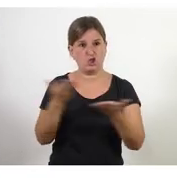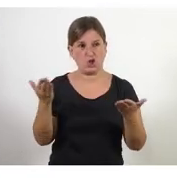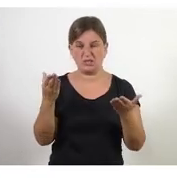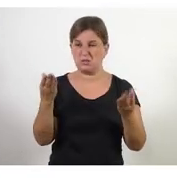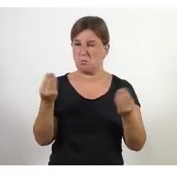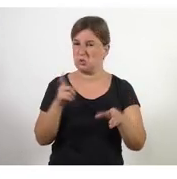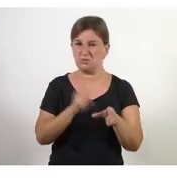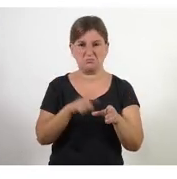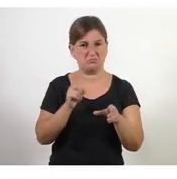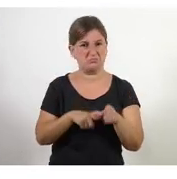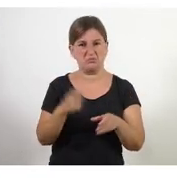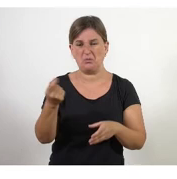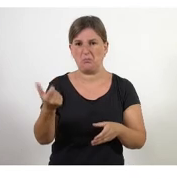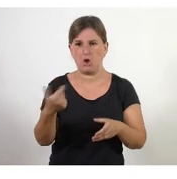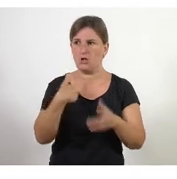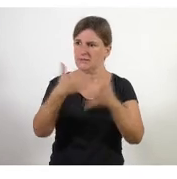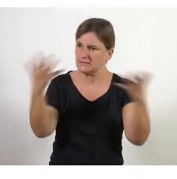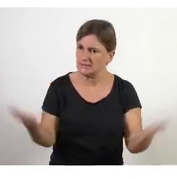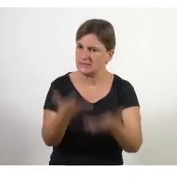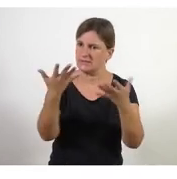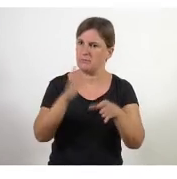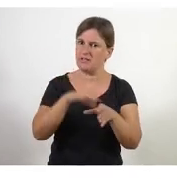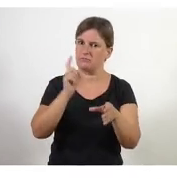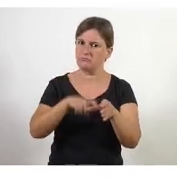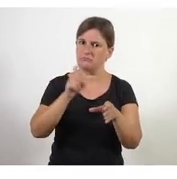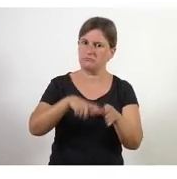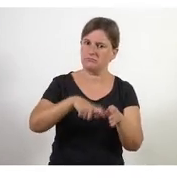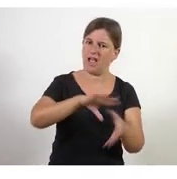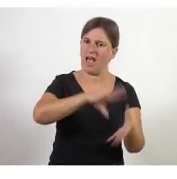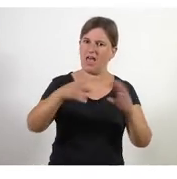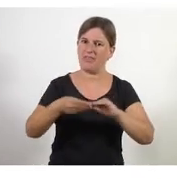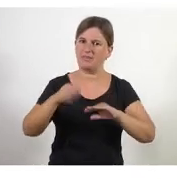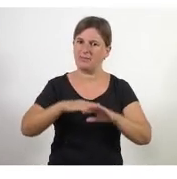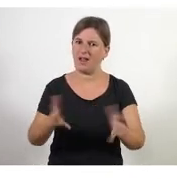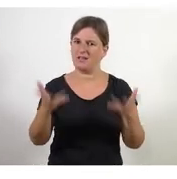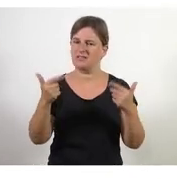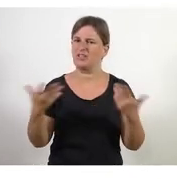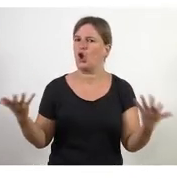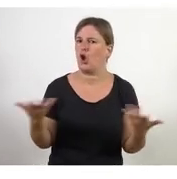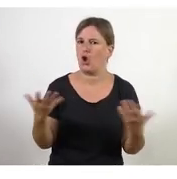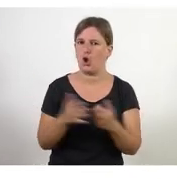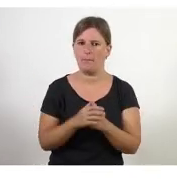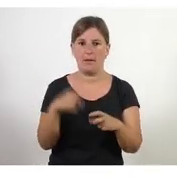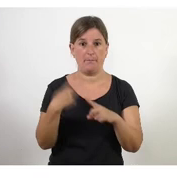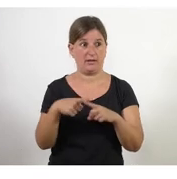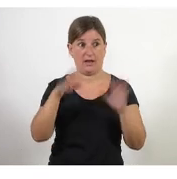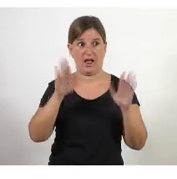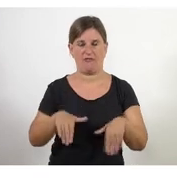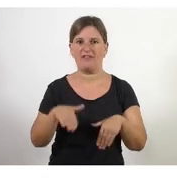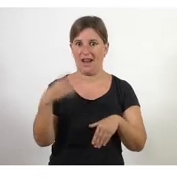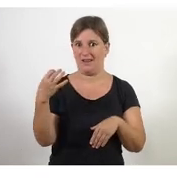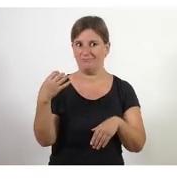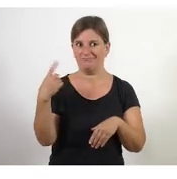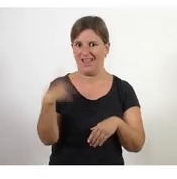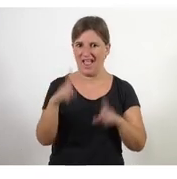baixa com els podem implicar en aquests canvis cap a l'agilitat perquè al final els suposarà un esforç si generalment